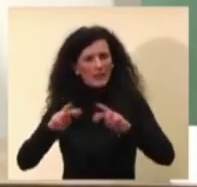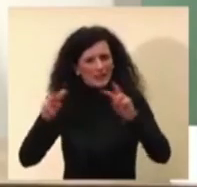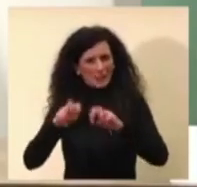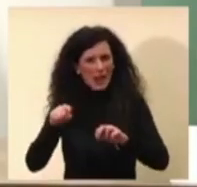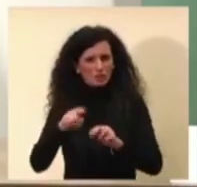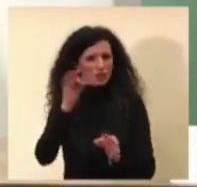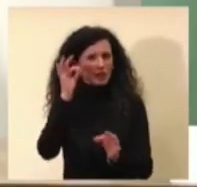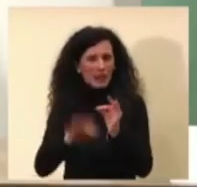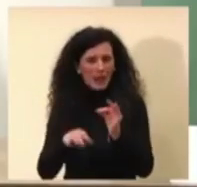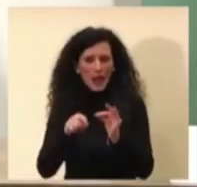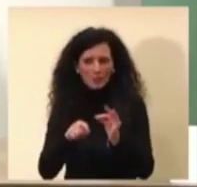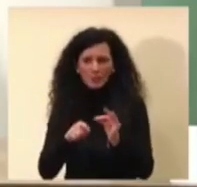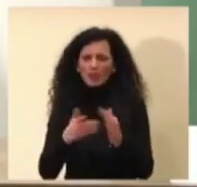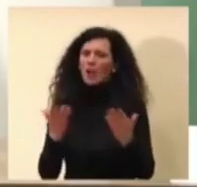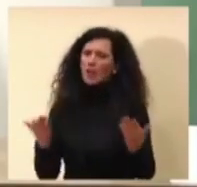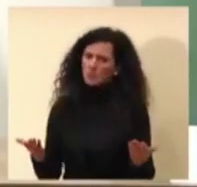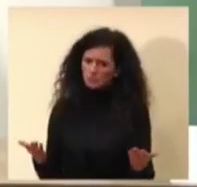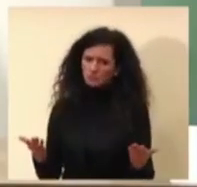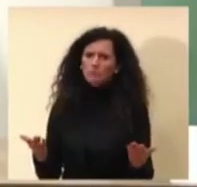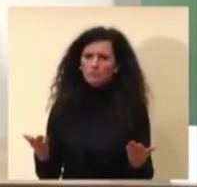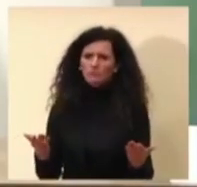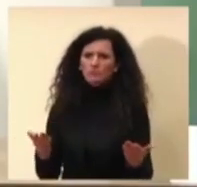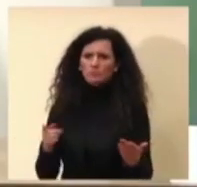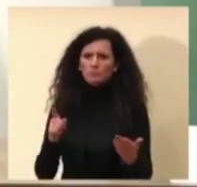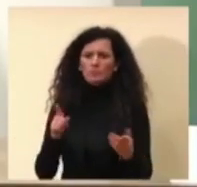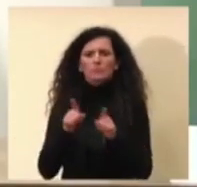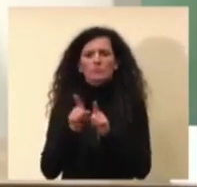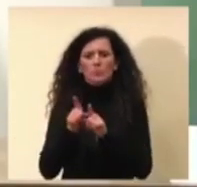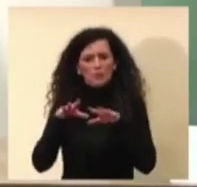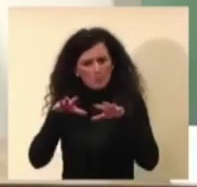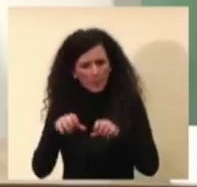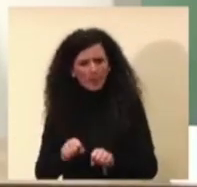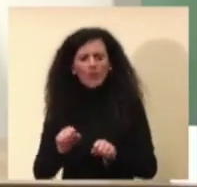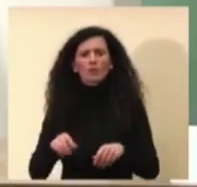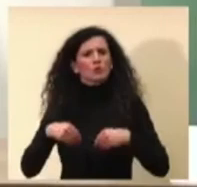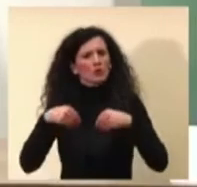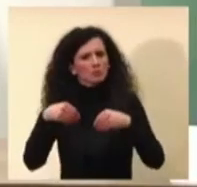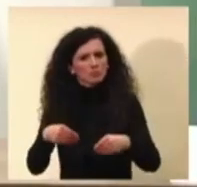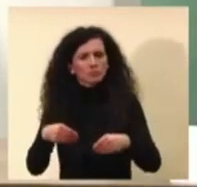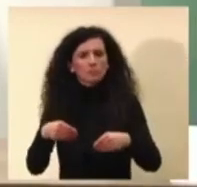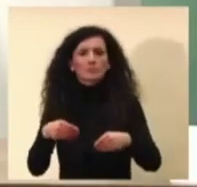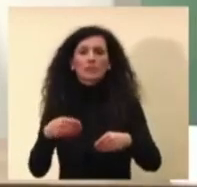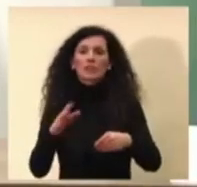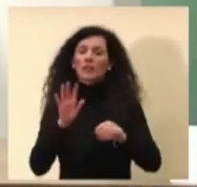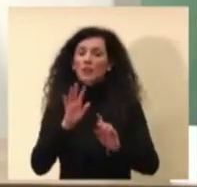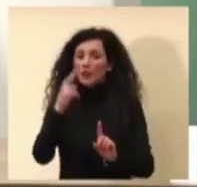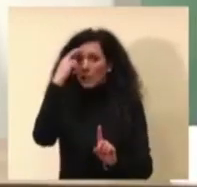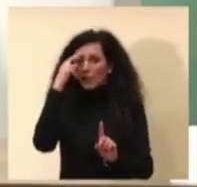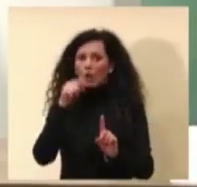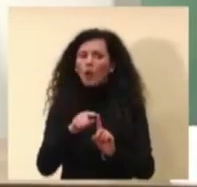il pieno merito di questo sforzo straordinario perché non dimentichiamo che è stato fatto